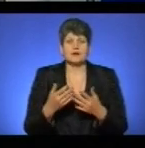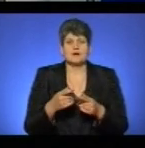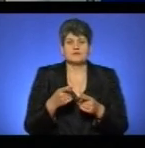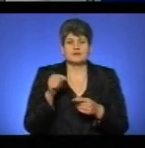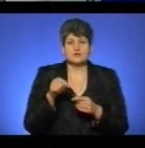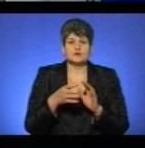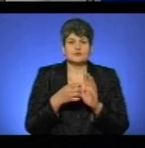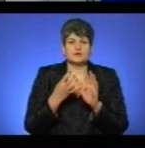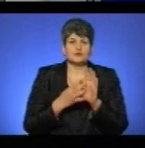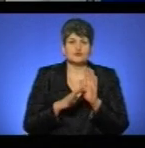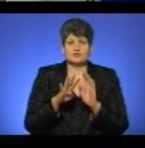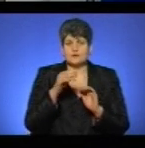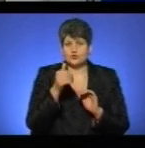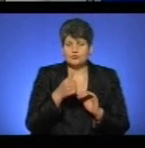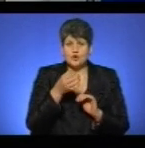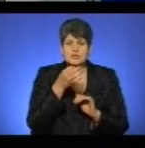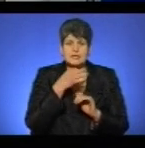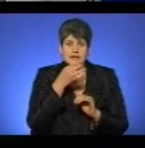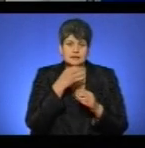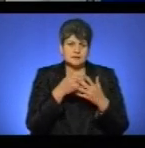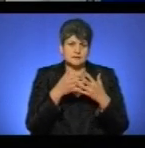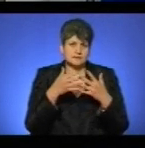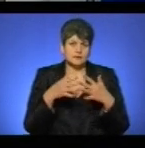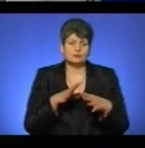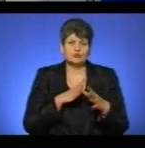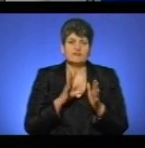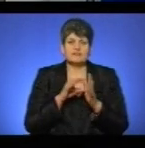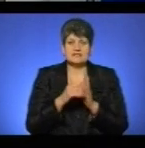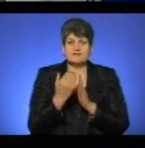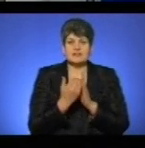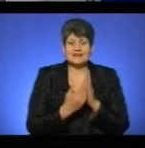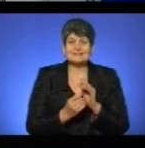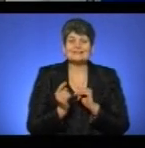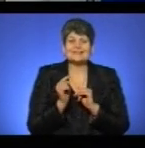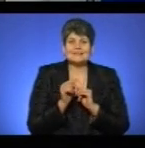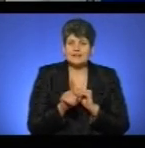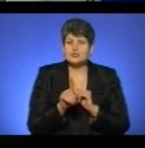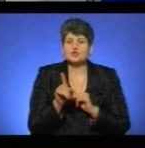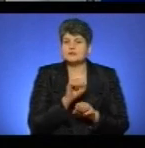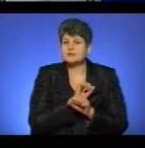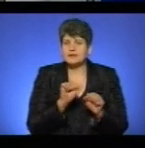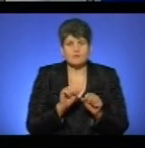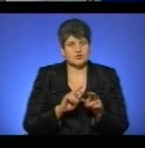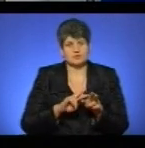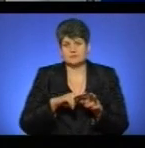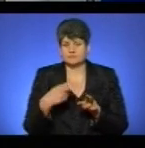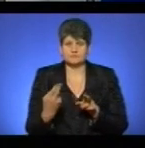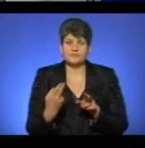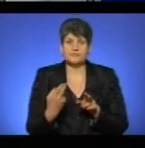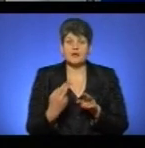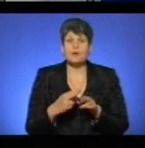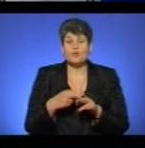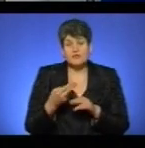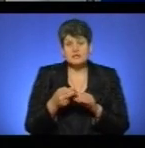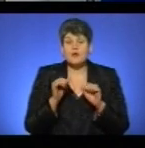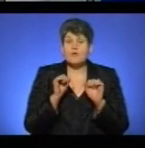1994 році лікарські препарати та засоби були внесені до реєстру таких, що не підлягають обміну. Повернення знову буде